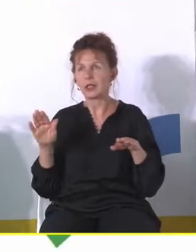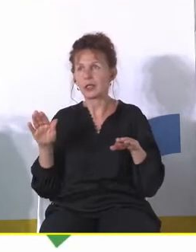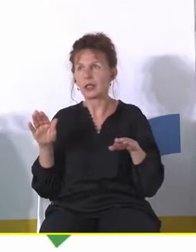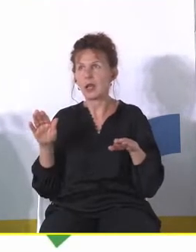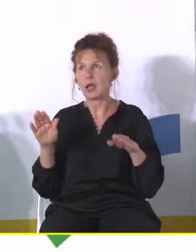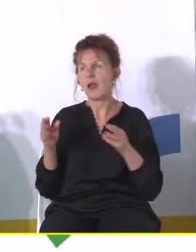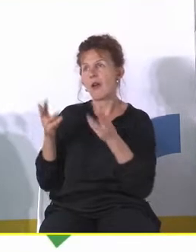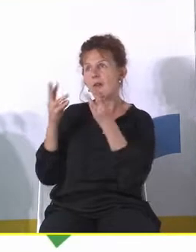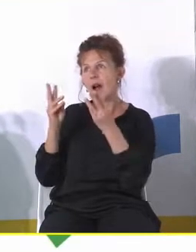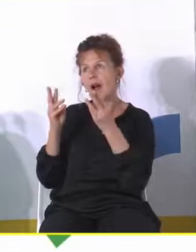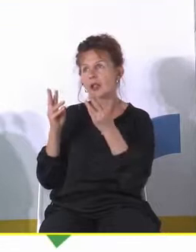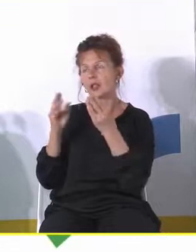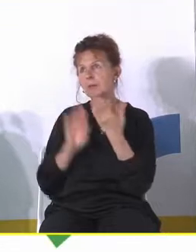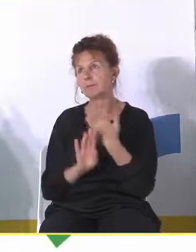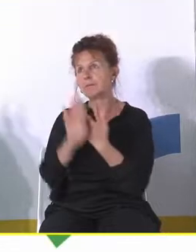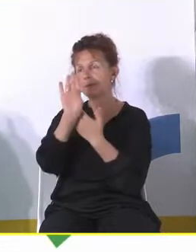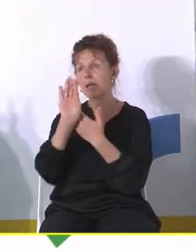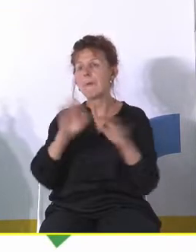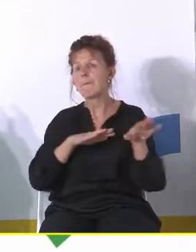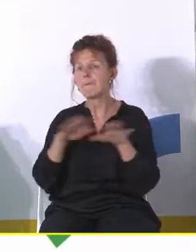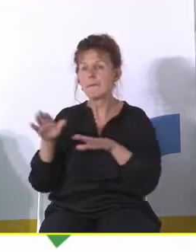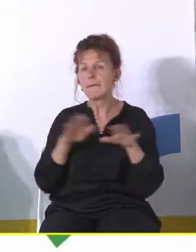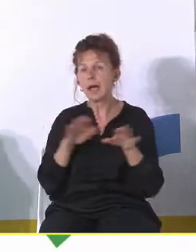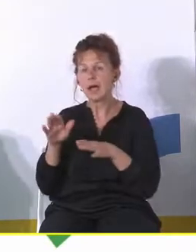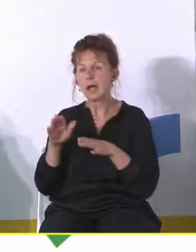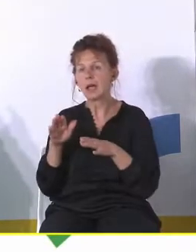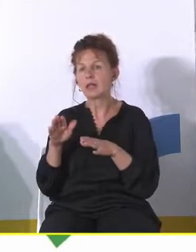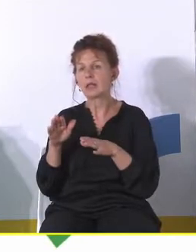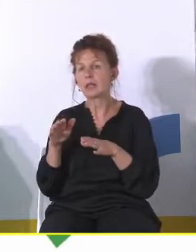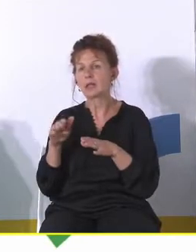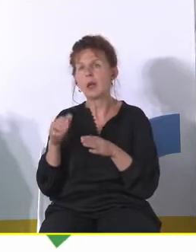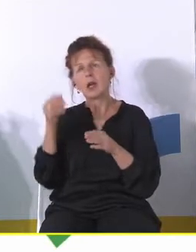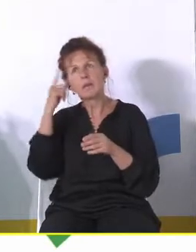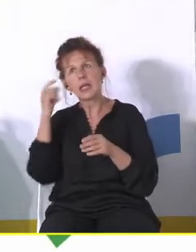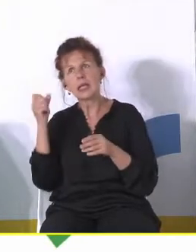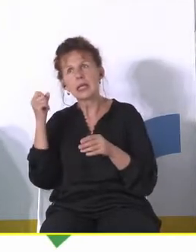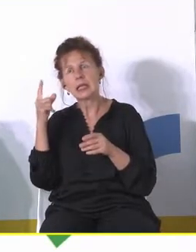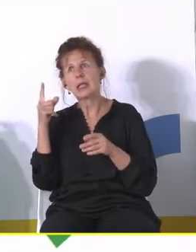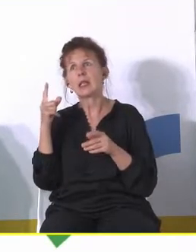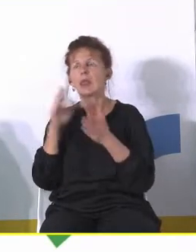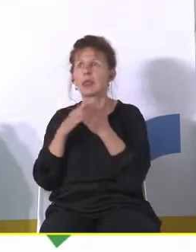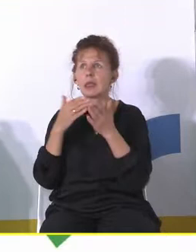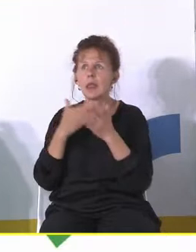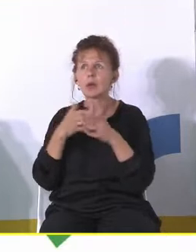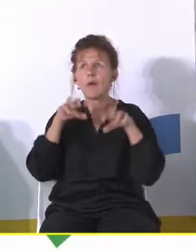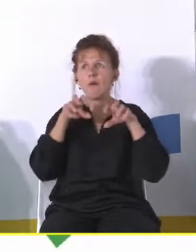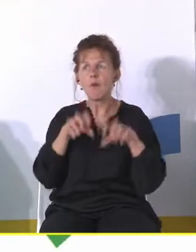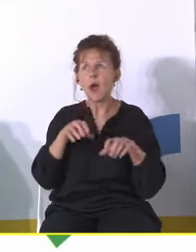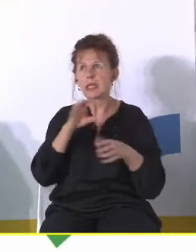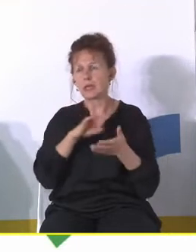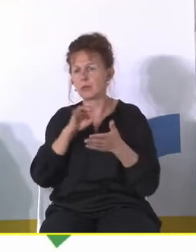eksponowanym, ale jednocześnie najważniejszym miejscu w kategoriach intelektualnych włodarze gminy nie